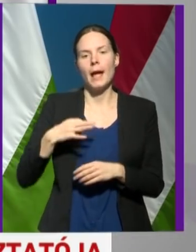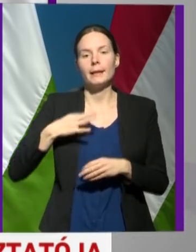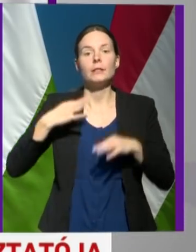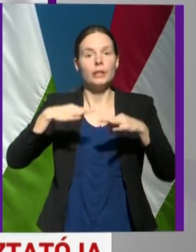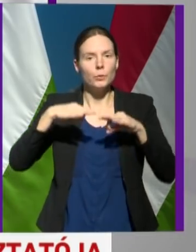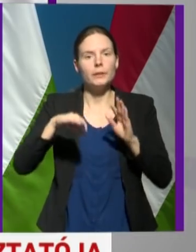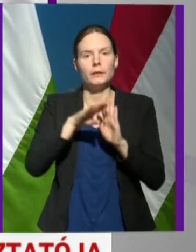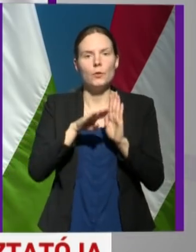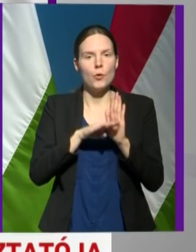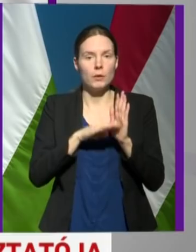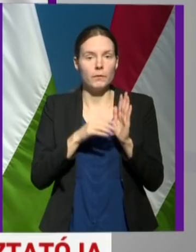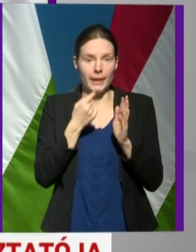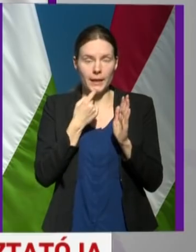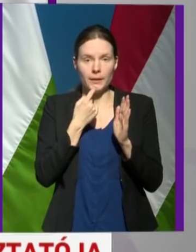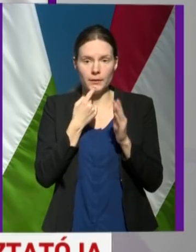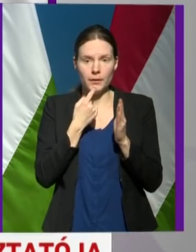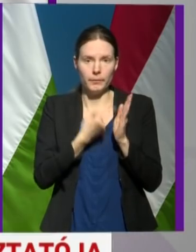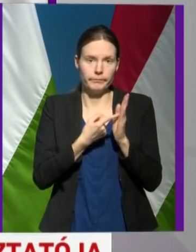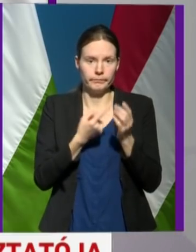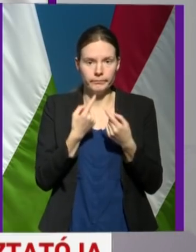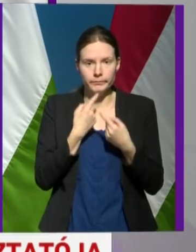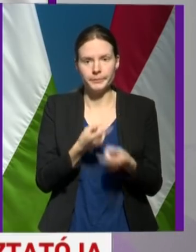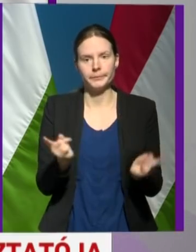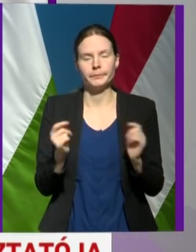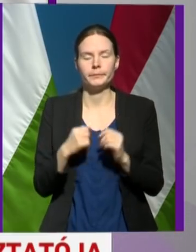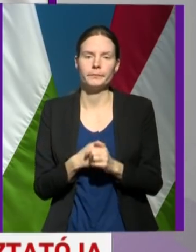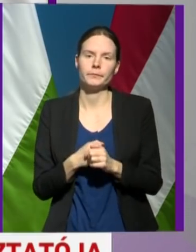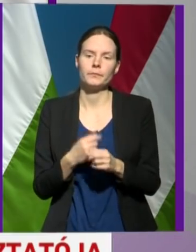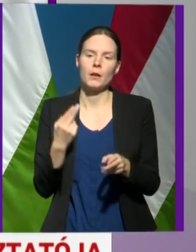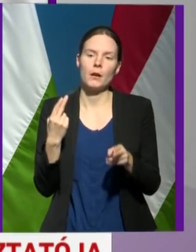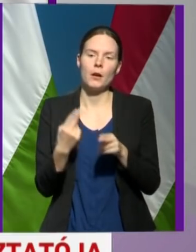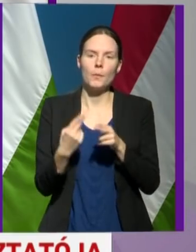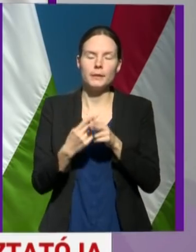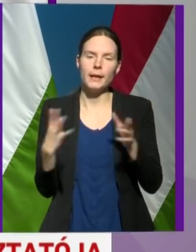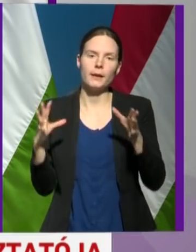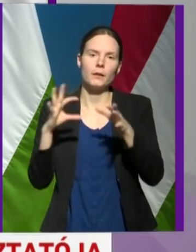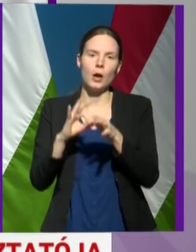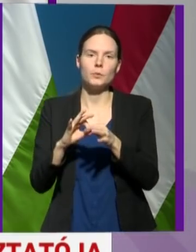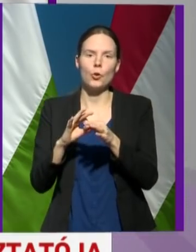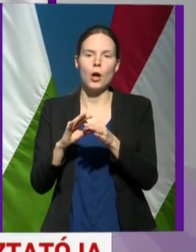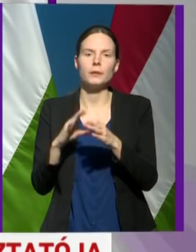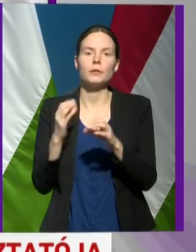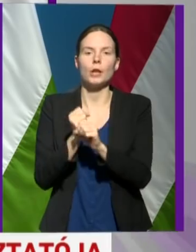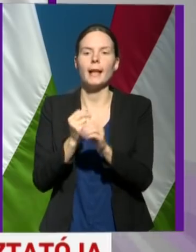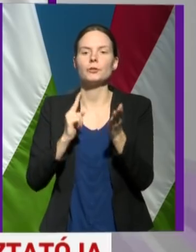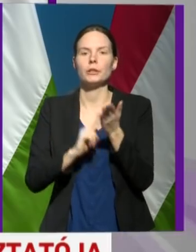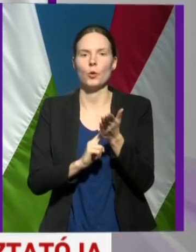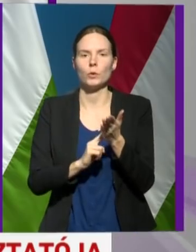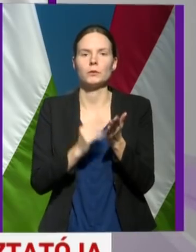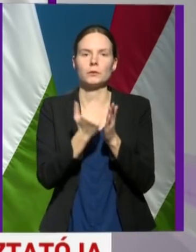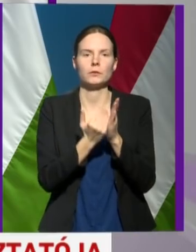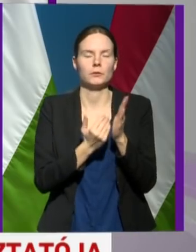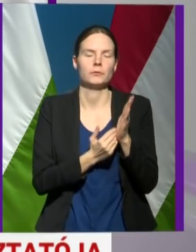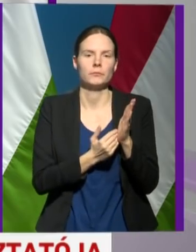törvény deklarálja a betegek kapcsolattartási jogának érvényesítése